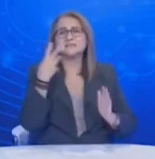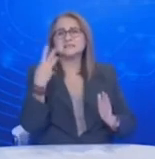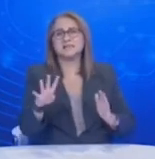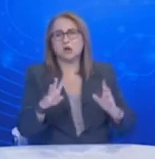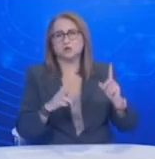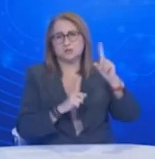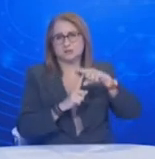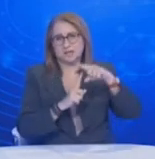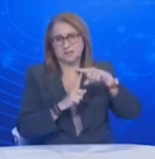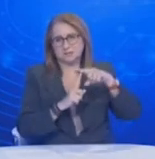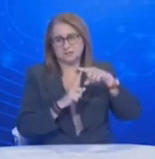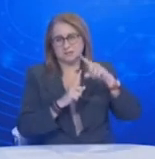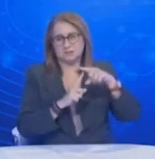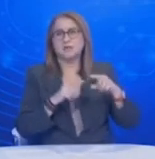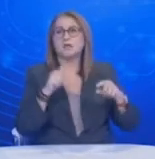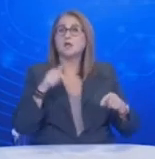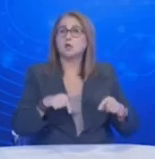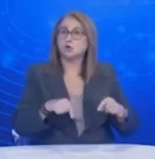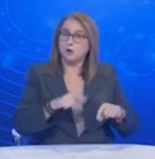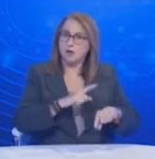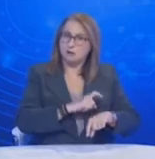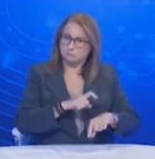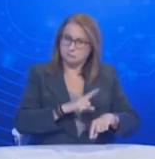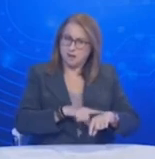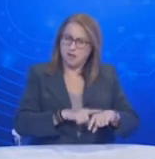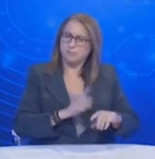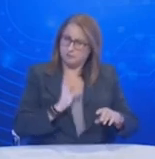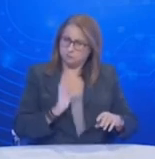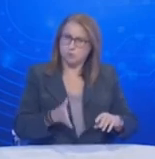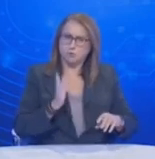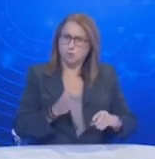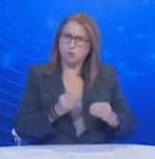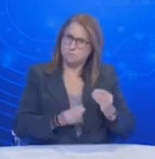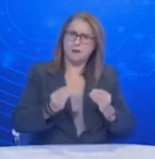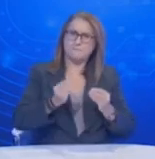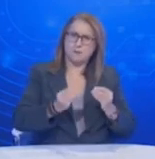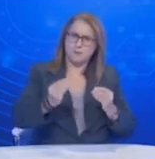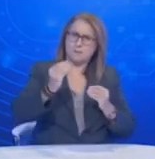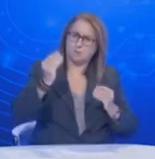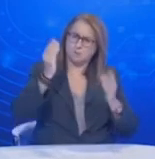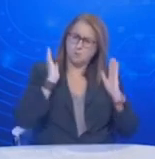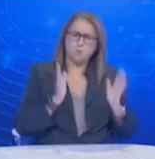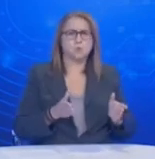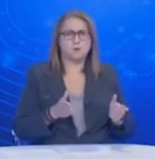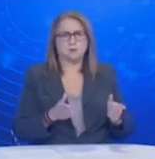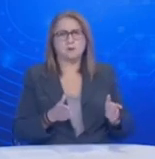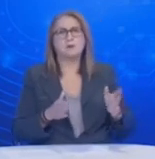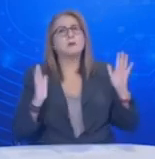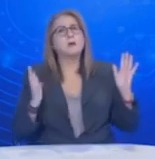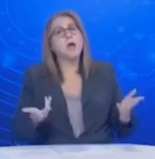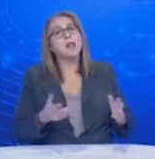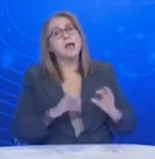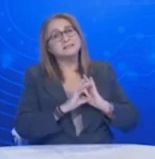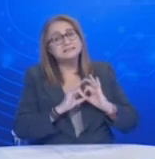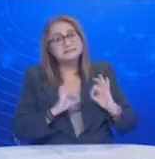Έχει παραγωγική δυνατότητα αυτή τη στιγμή η χώρα Και μπορούμε να την αυξήσουμε ακόμα περισσότερο Αλλά βεβαίως, εντάξει, σίγουρα